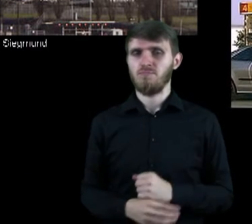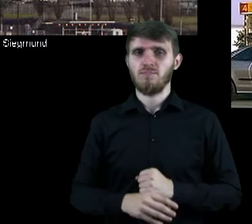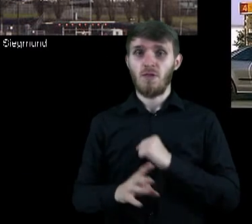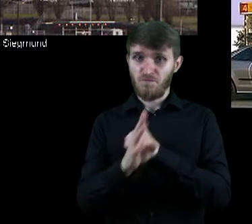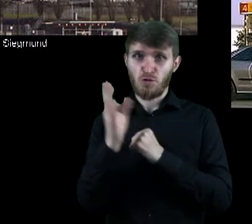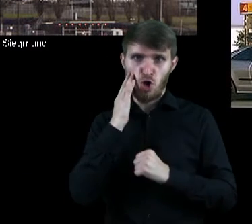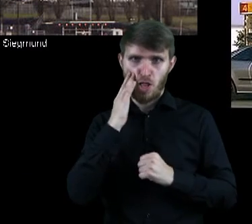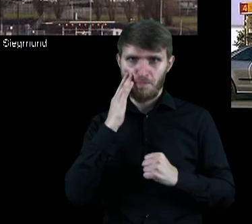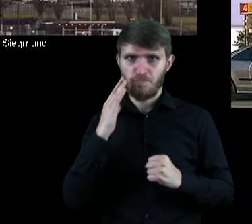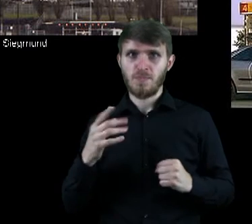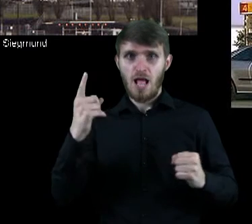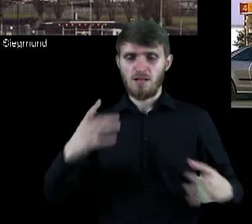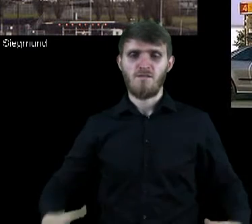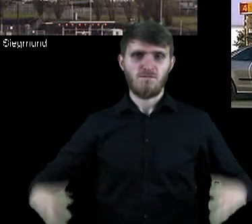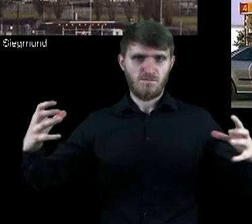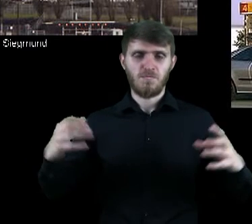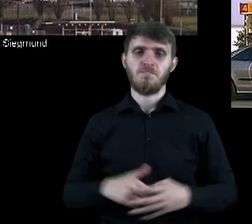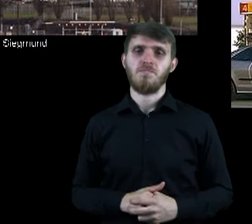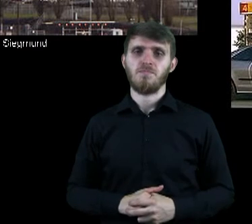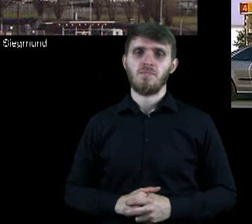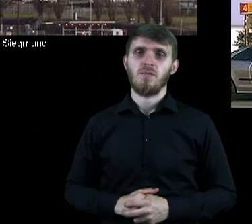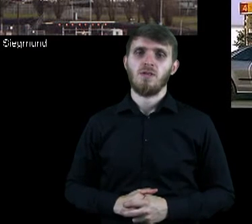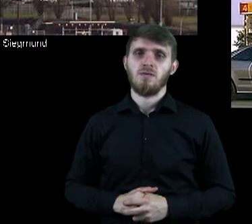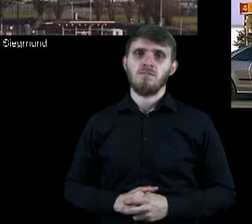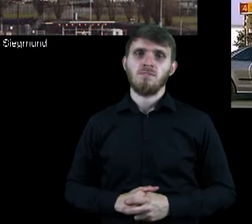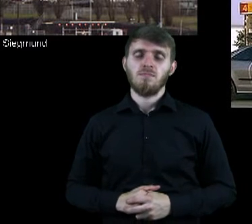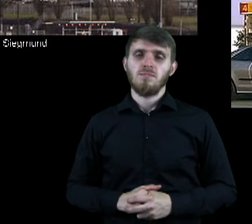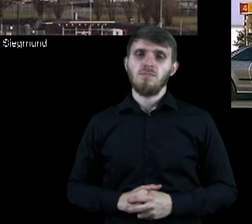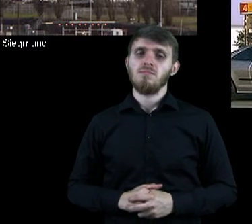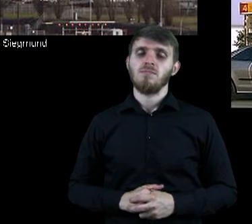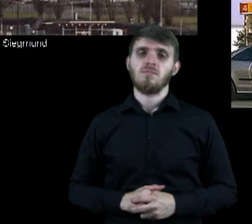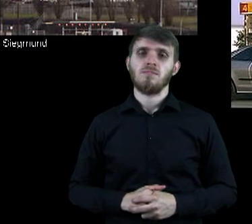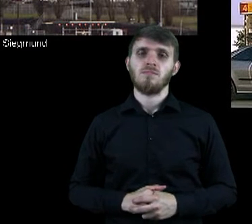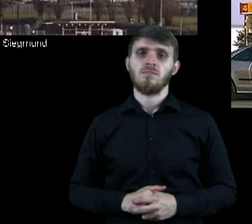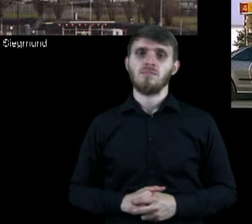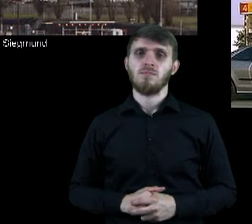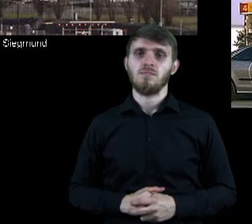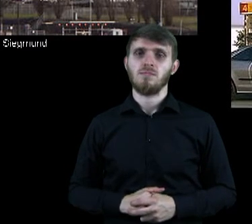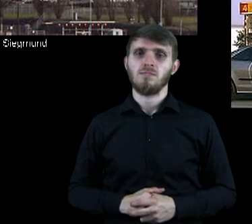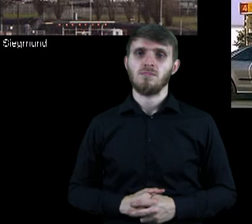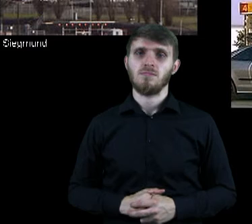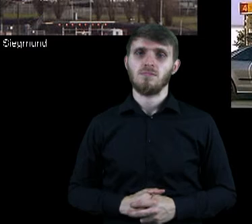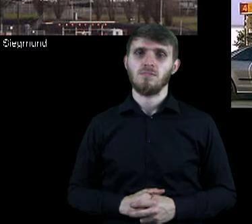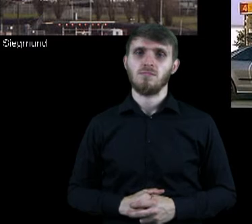za baryłkę. 90 dolarów… 90 dolarów za baryłkę.